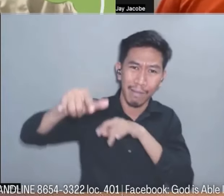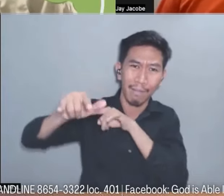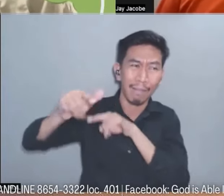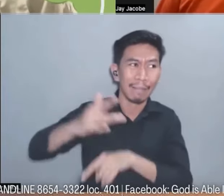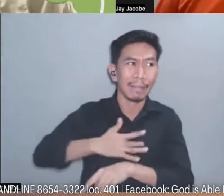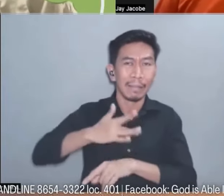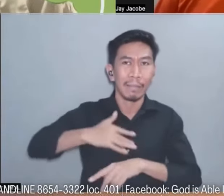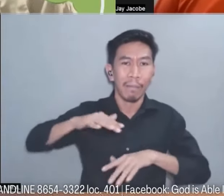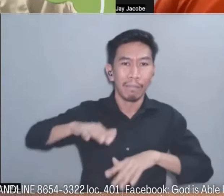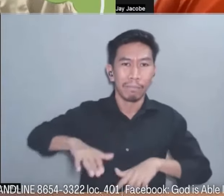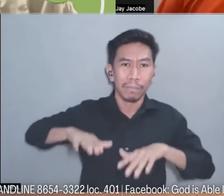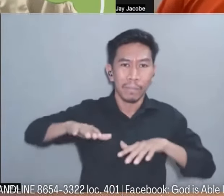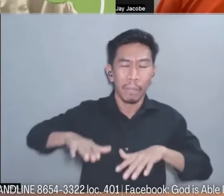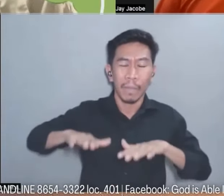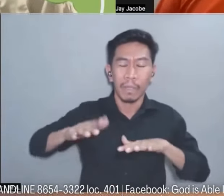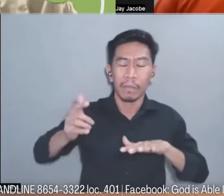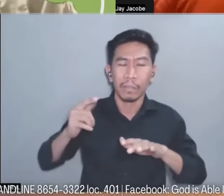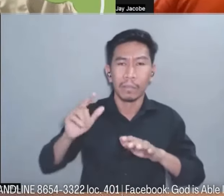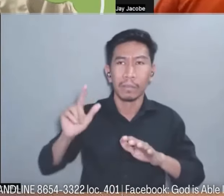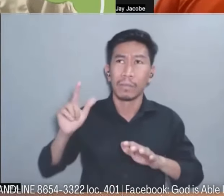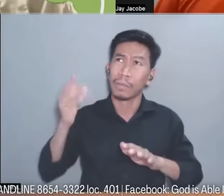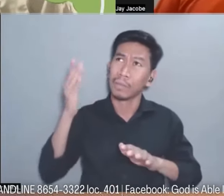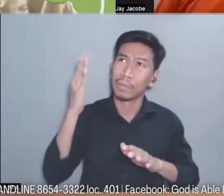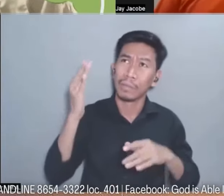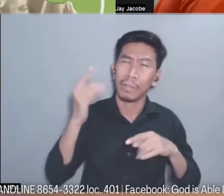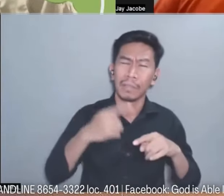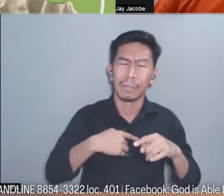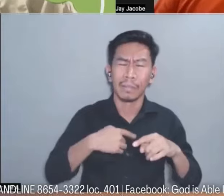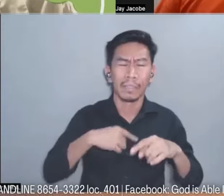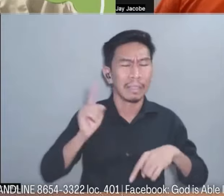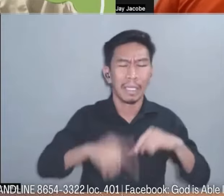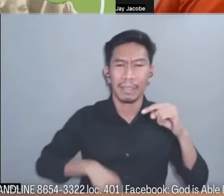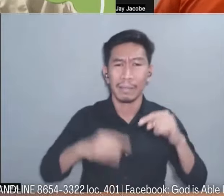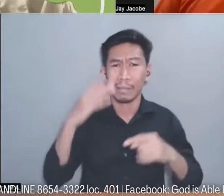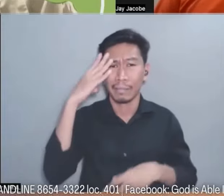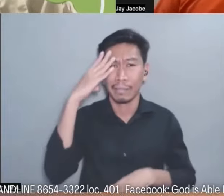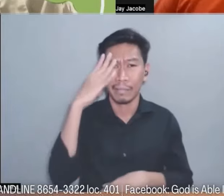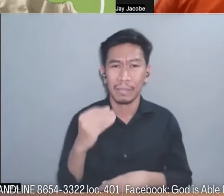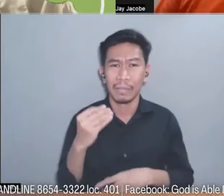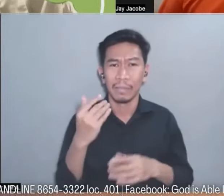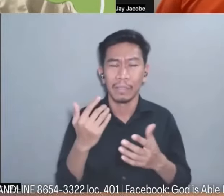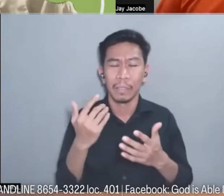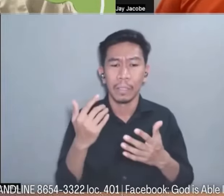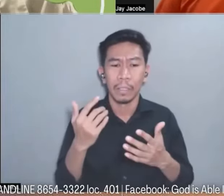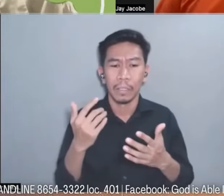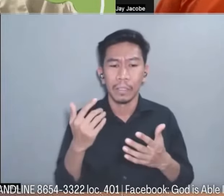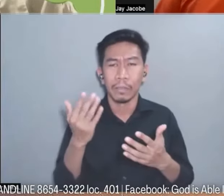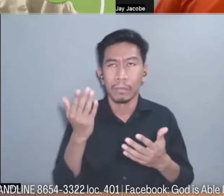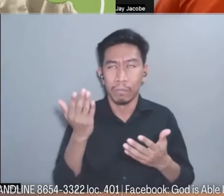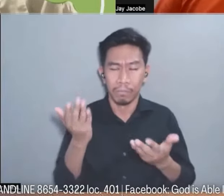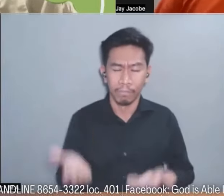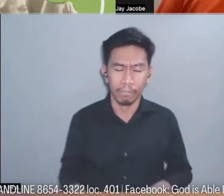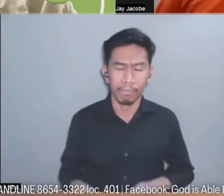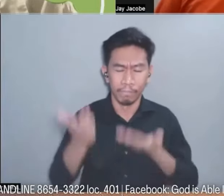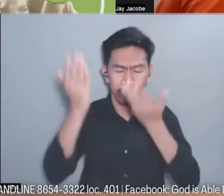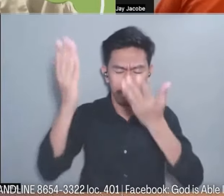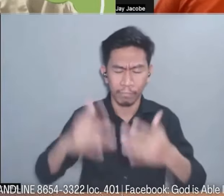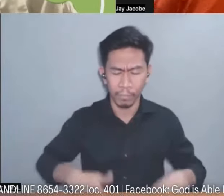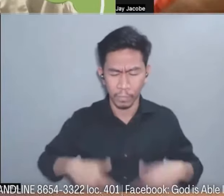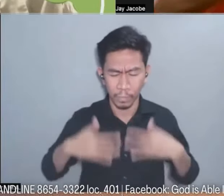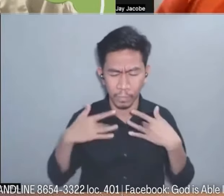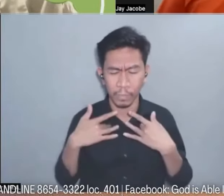makakatulo nagkasal na lang ako Lord pinagkakatiwala ako na talaga sa iyo ang buhay ko from that time